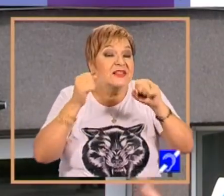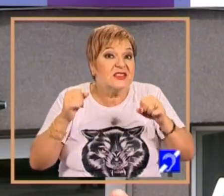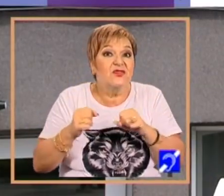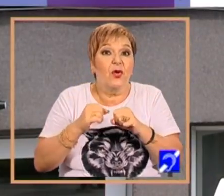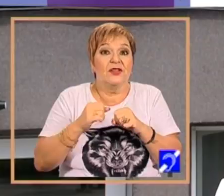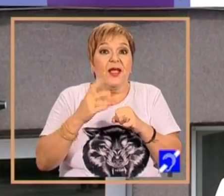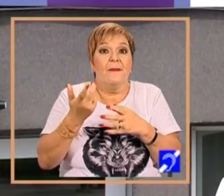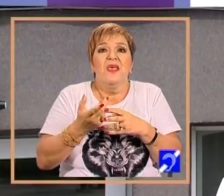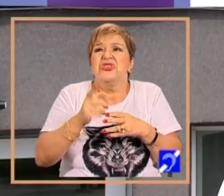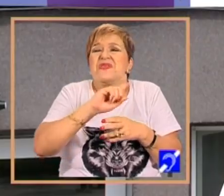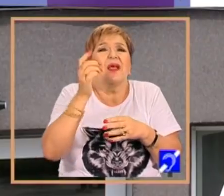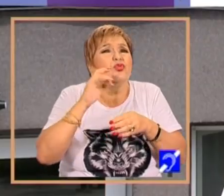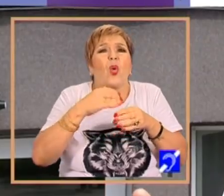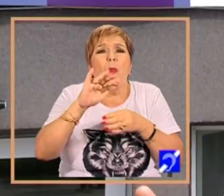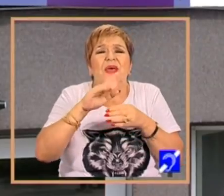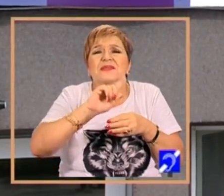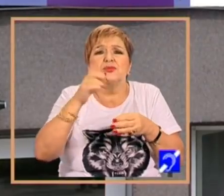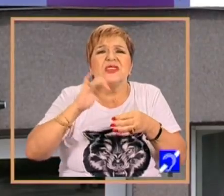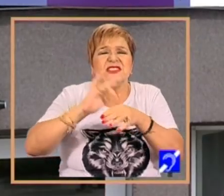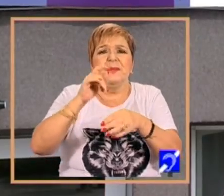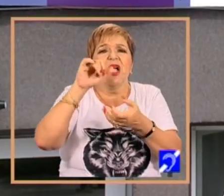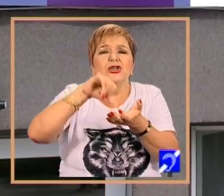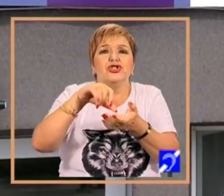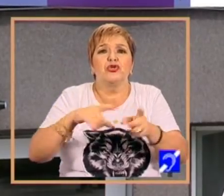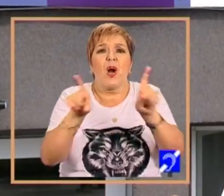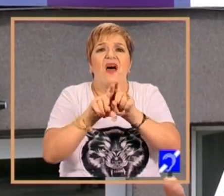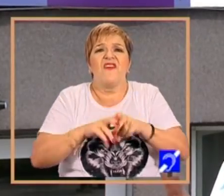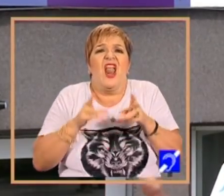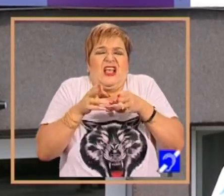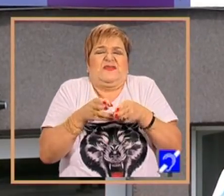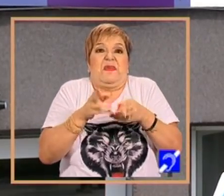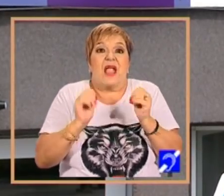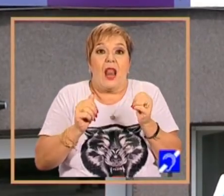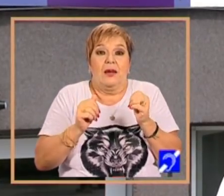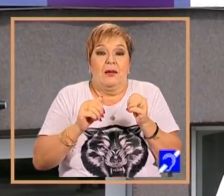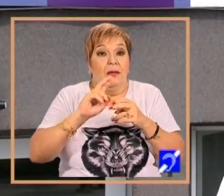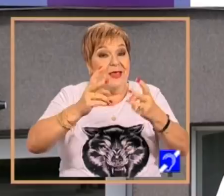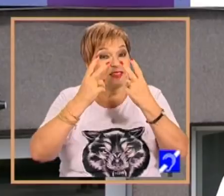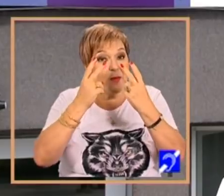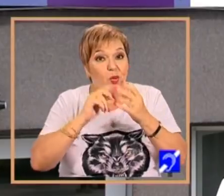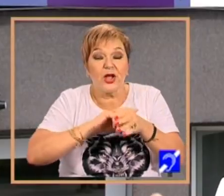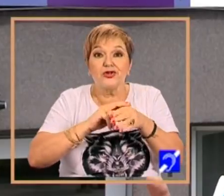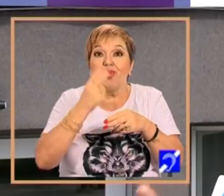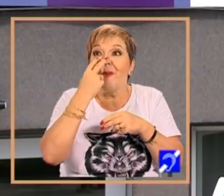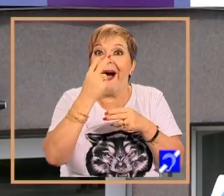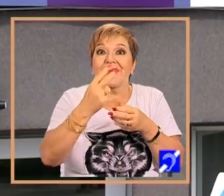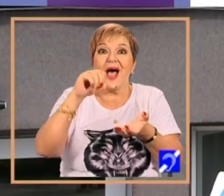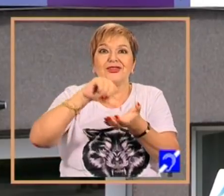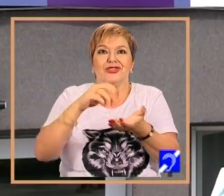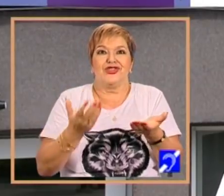să nu fie de spital. Este important inclusiv estetica centrului, pentru că